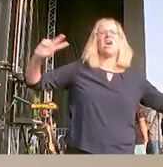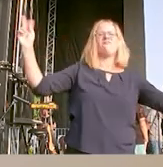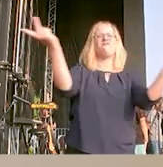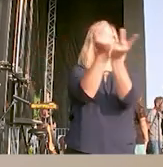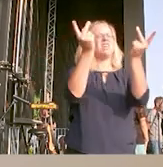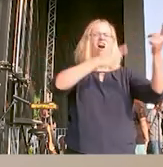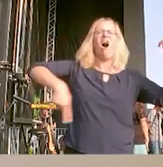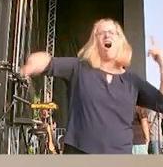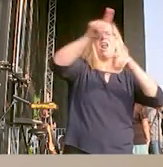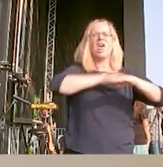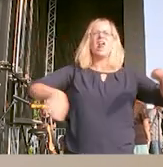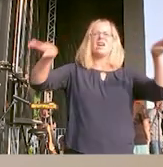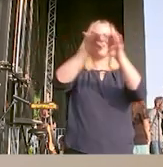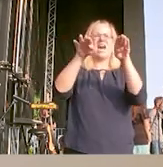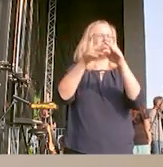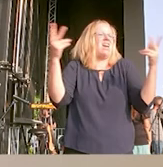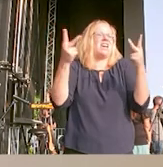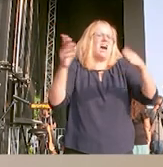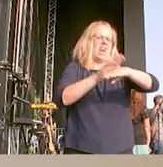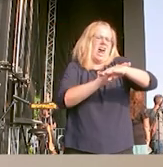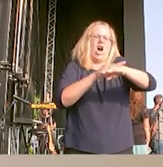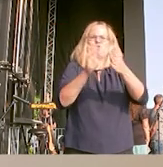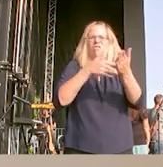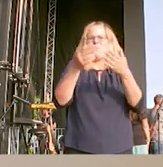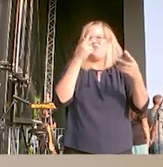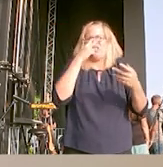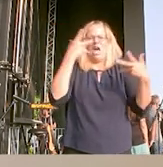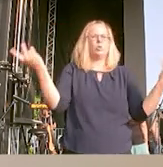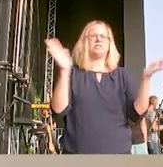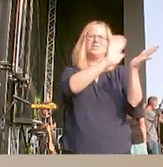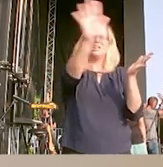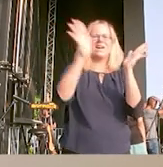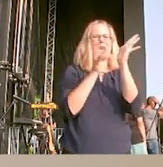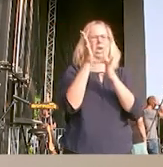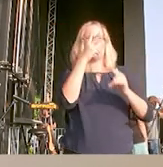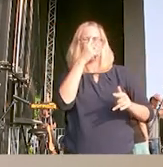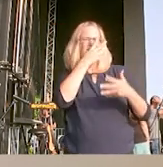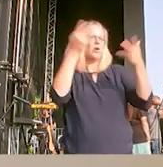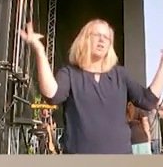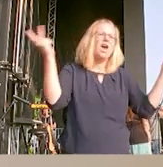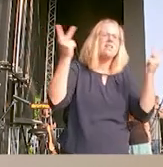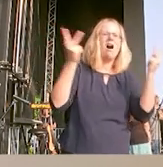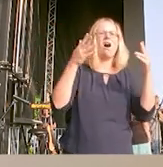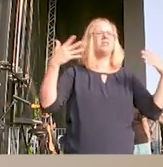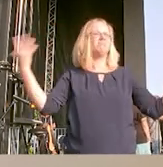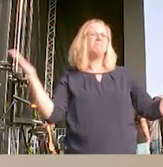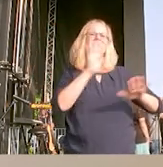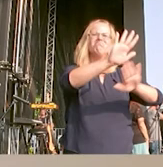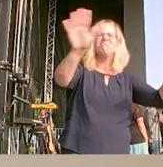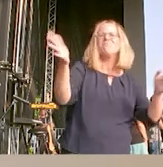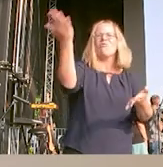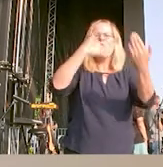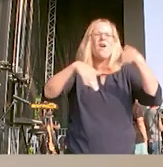egal welcher Hautfarbe, egal welcher Religion und egal welcher Nationalität wir